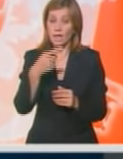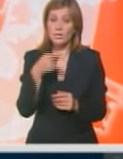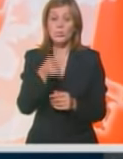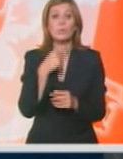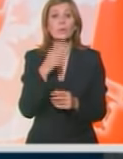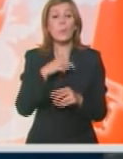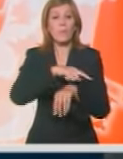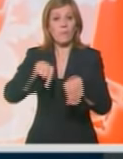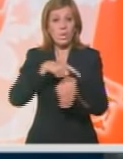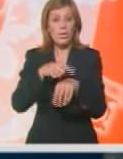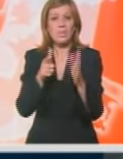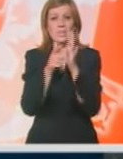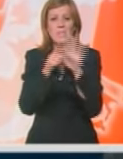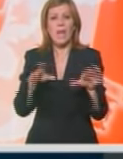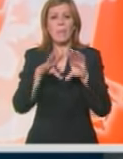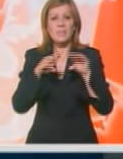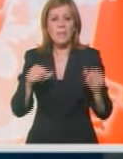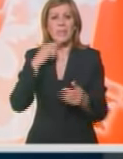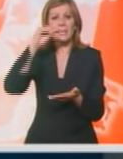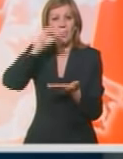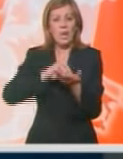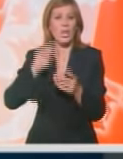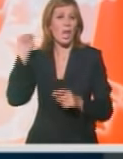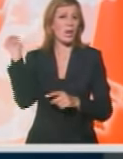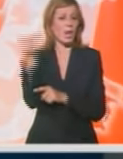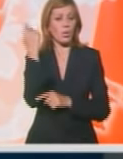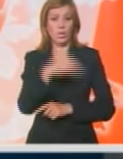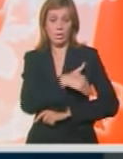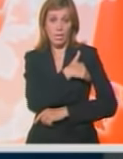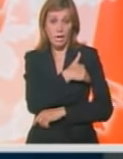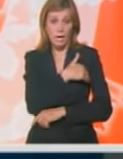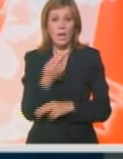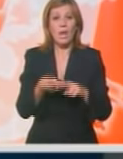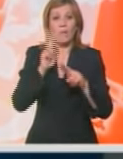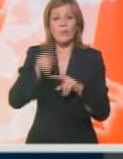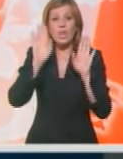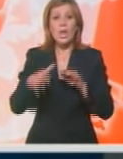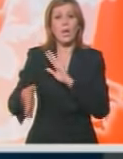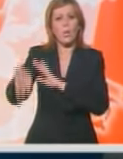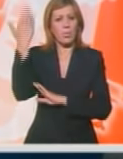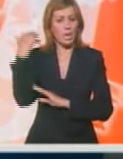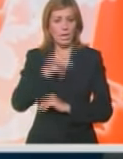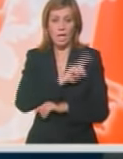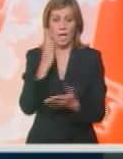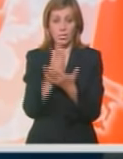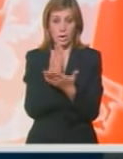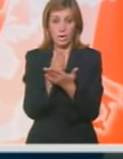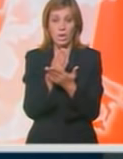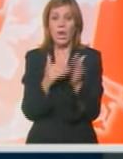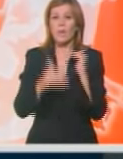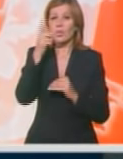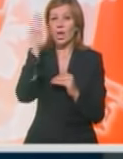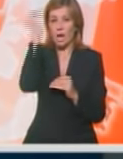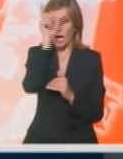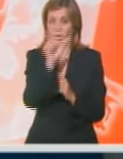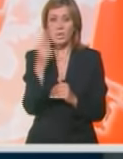u tom periodu 17 zemalja zabeležilo rekordne temperature, više nego ikada pre. Većina naučnika